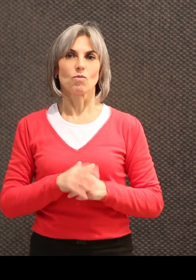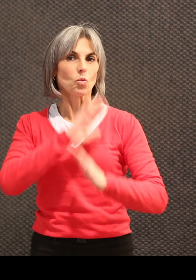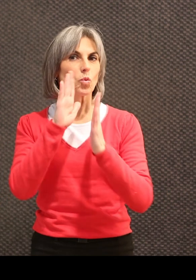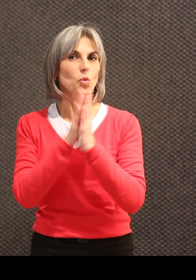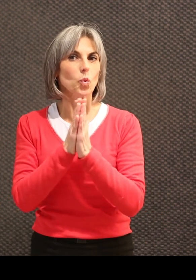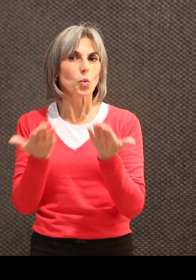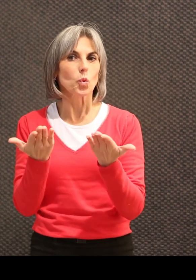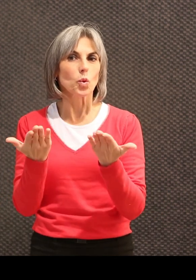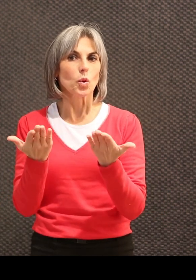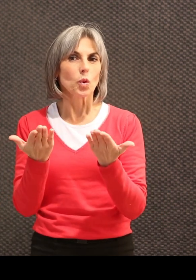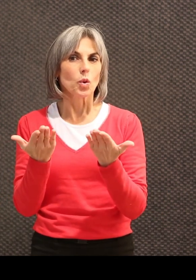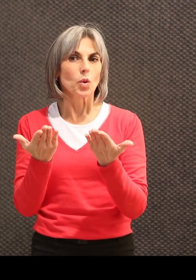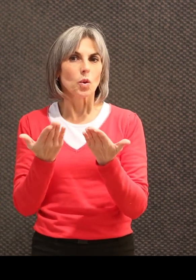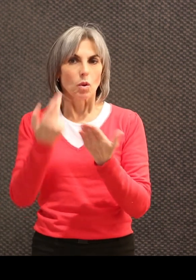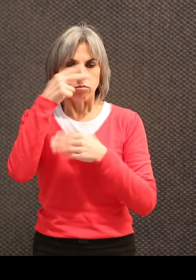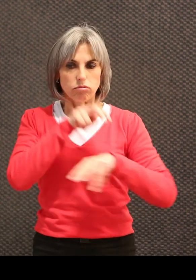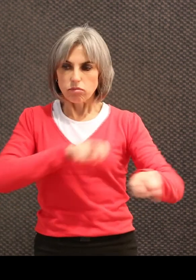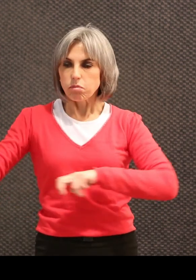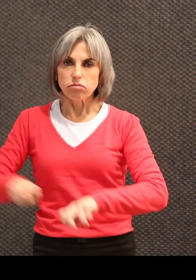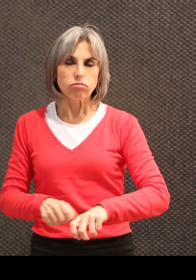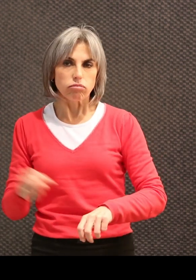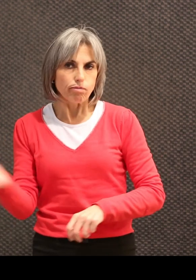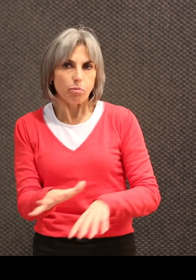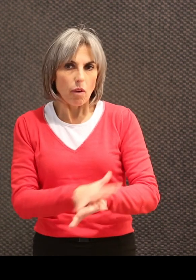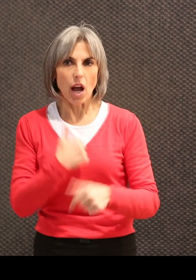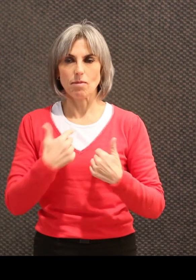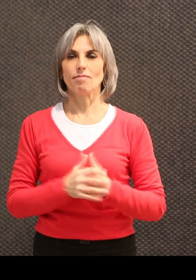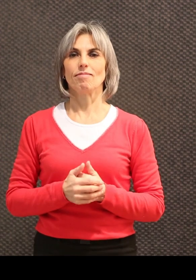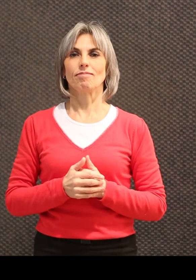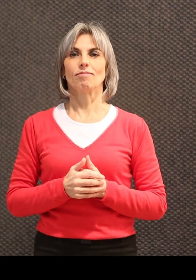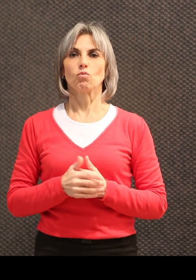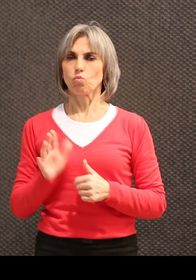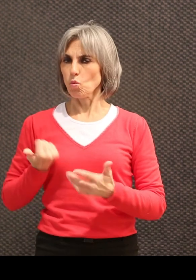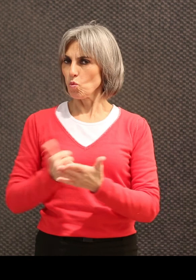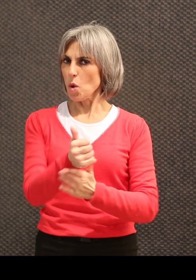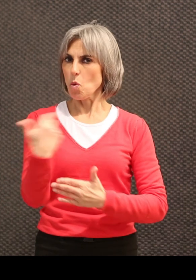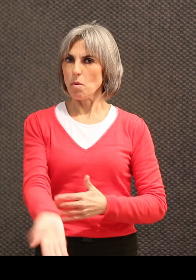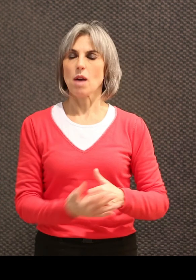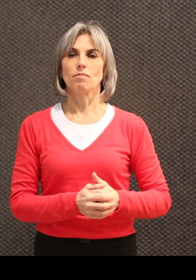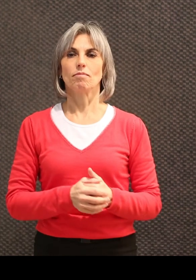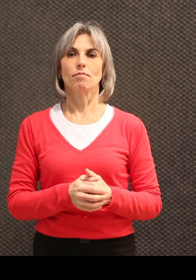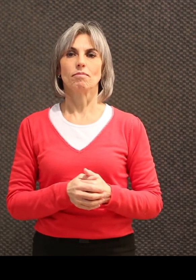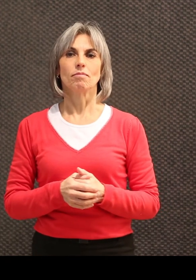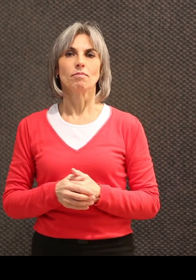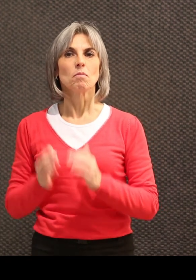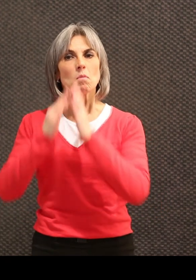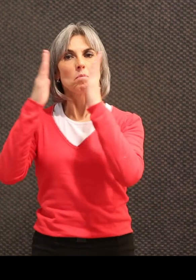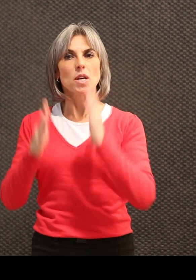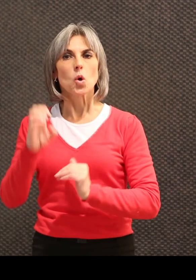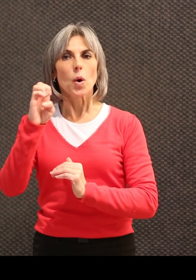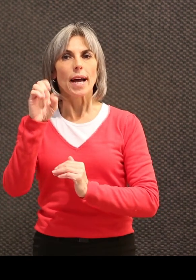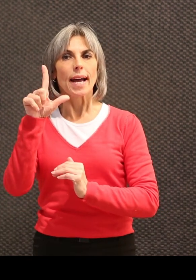Tout ce qu'il y a à déplacer, j'ai aussi me débrouillé, je veux dire. A Warnetour, la maison d'Elisabeth, c'est un